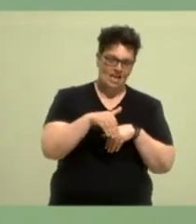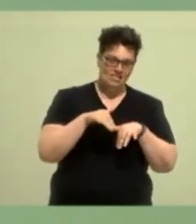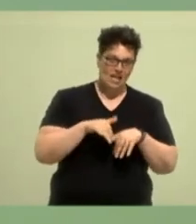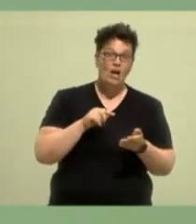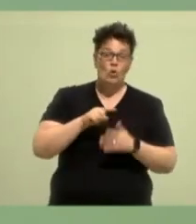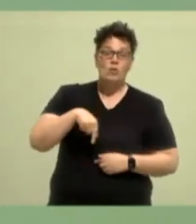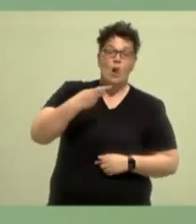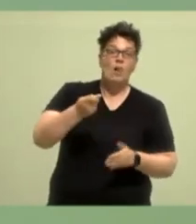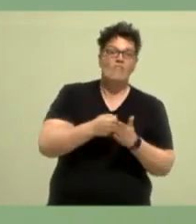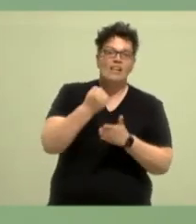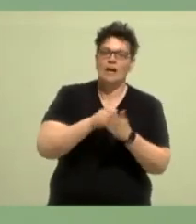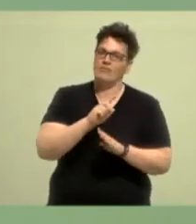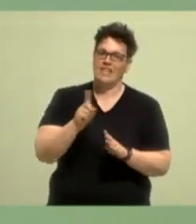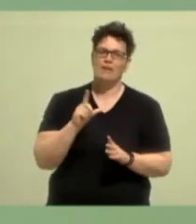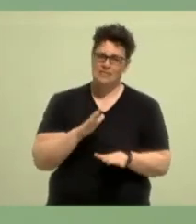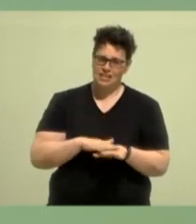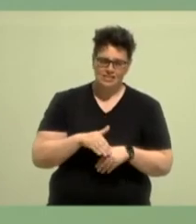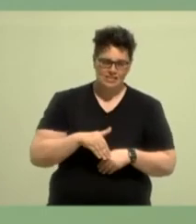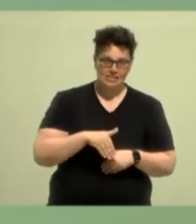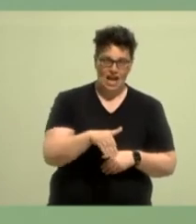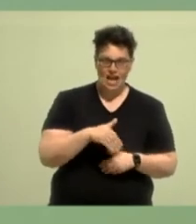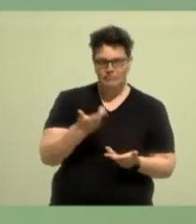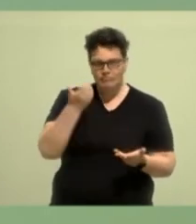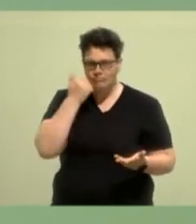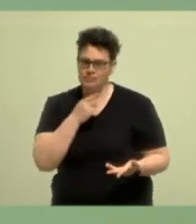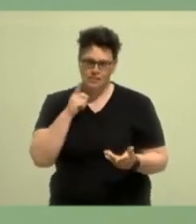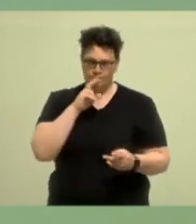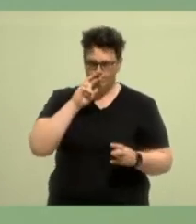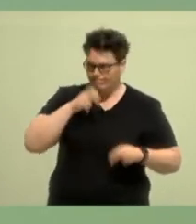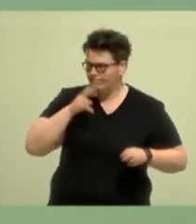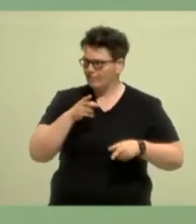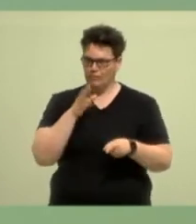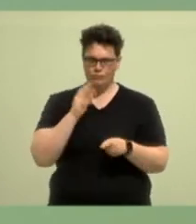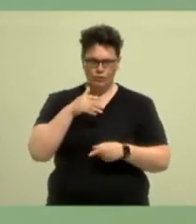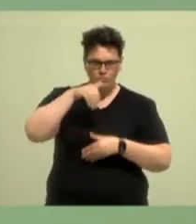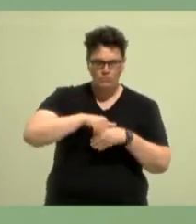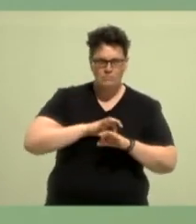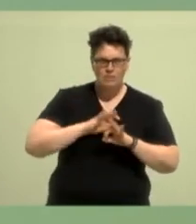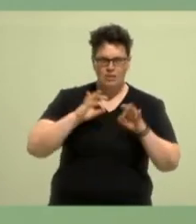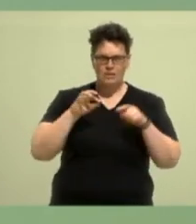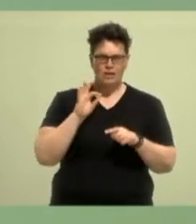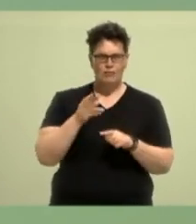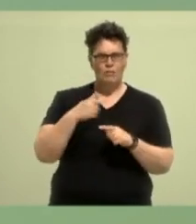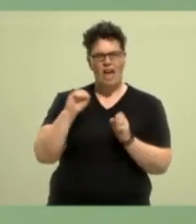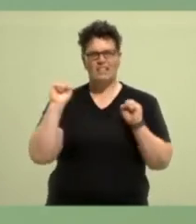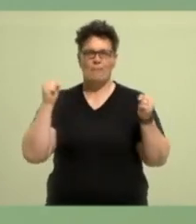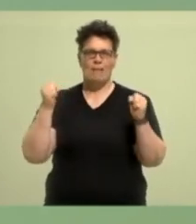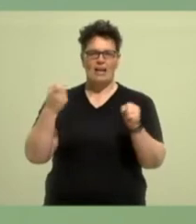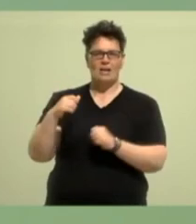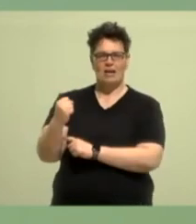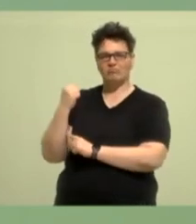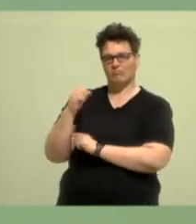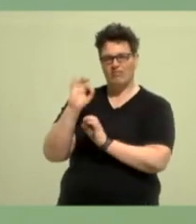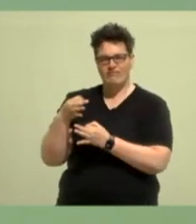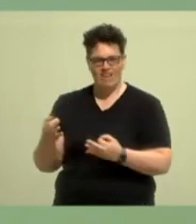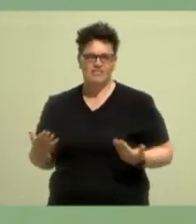der nächste Wahlkampf ansteht. Lasst uns das nutzen, um uns weiter zu verbessern, um unsere Kampagnenfähigkeit zu steigern und um noch besser